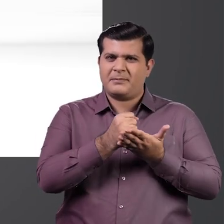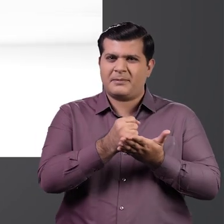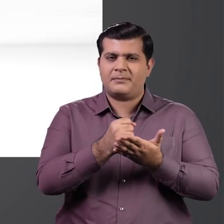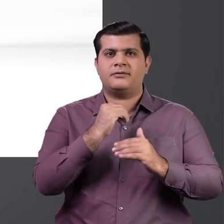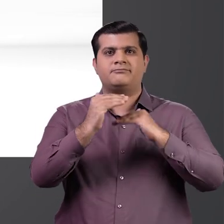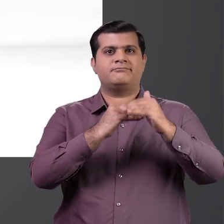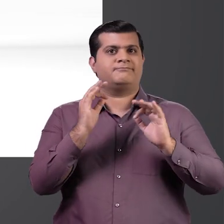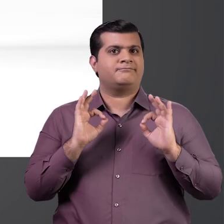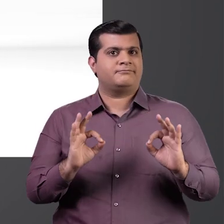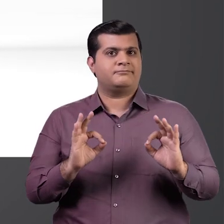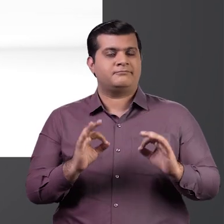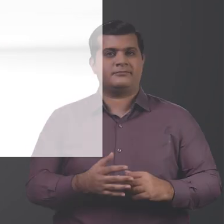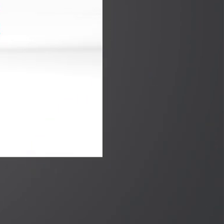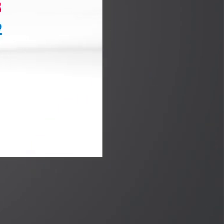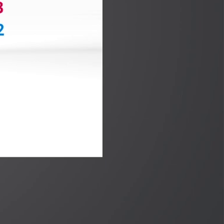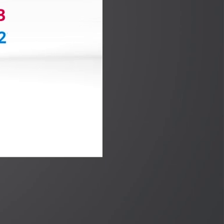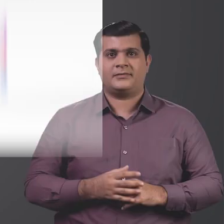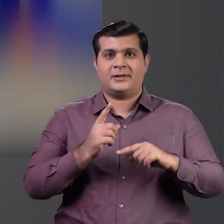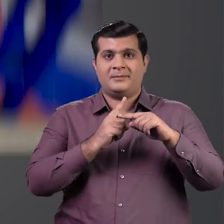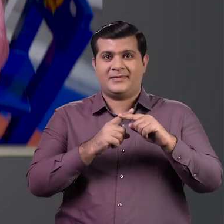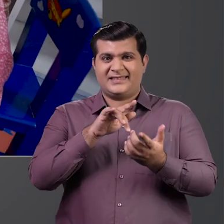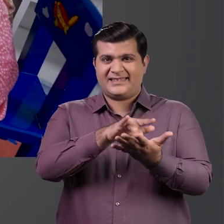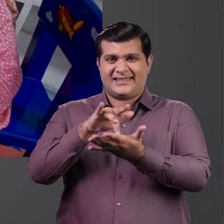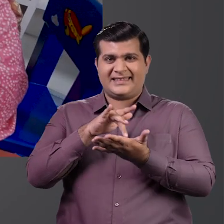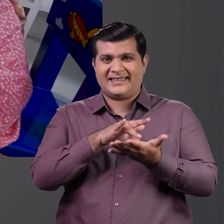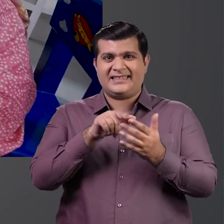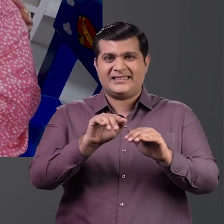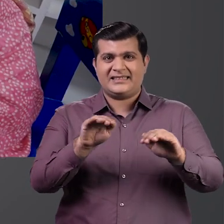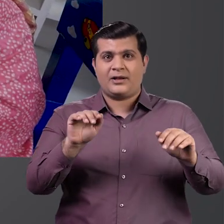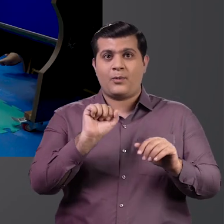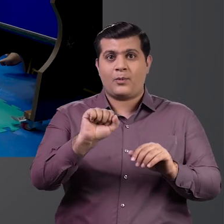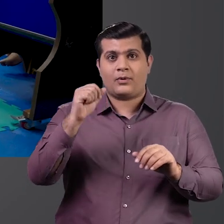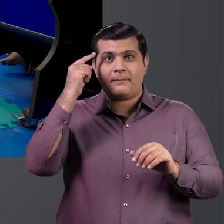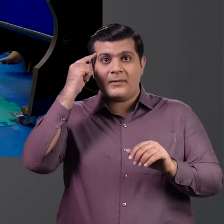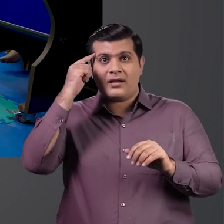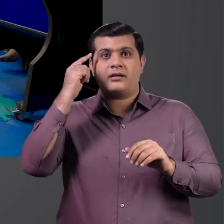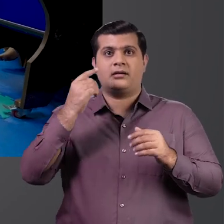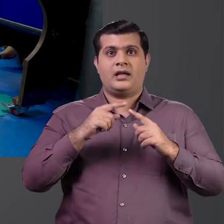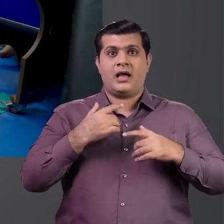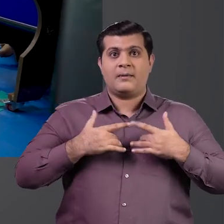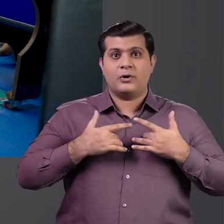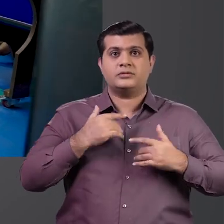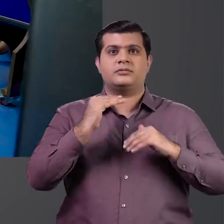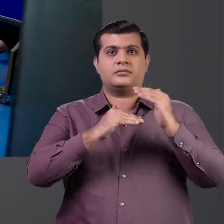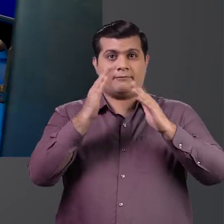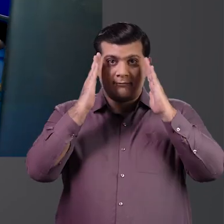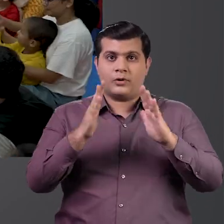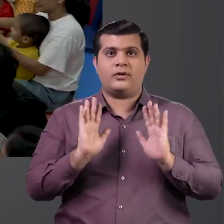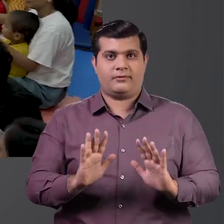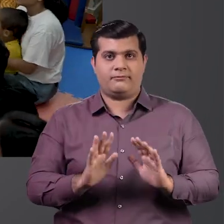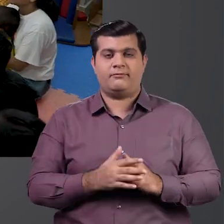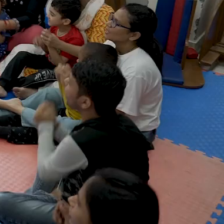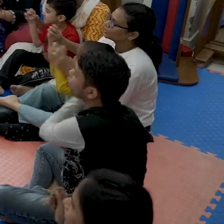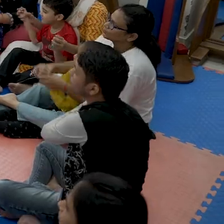विकास और पुनरवास हो इन केंद्रों में इन बच्चों के ब्रेन और इमोशनल डिवलप्मेंट पर